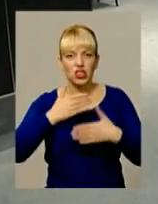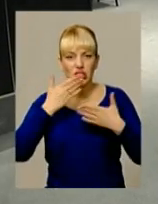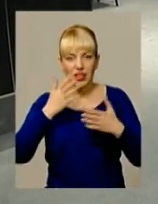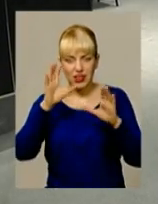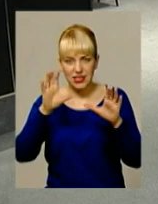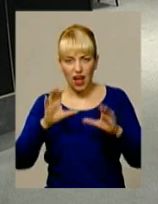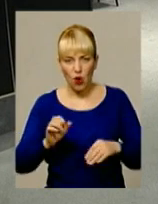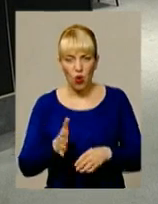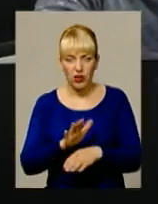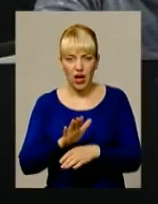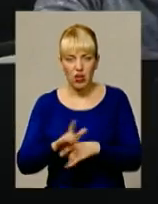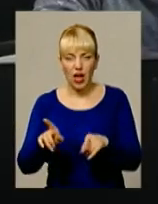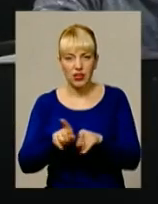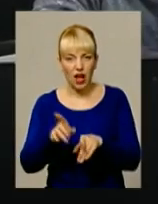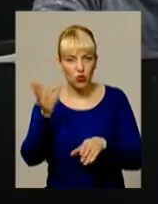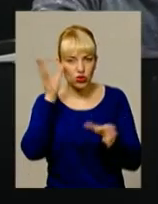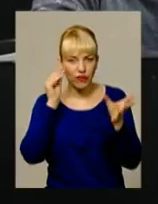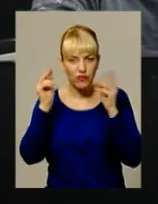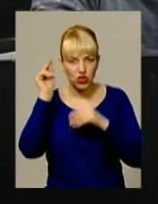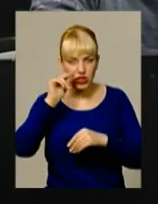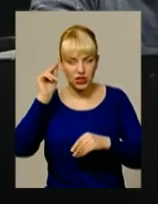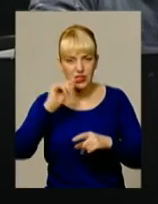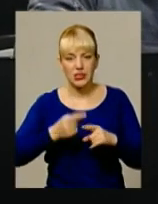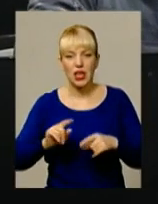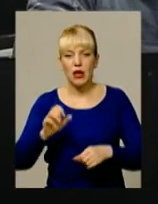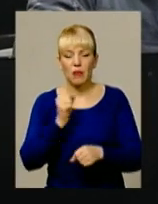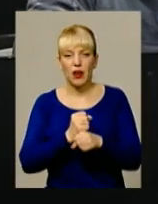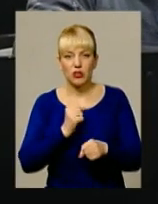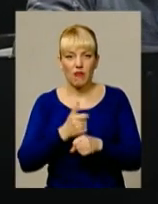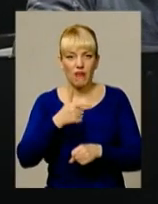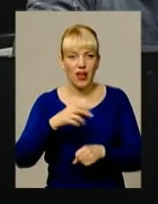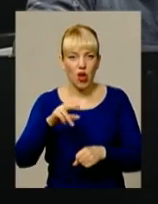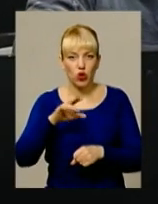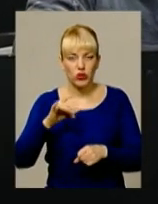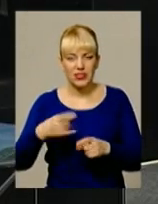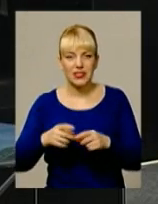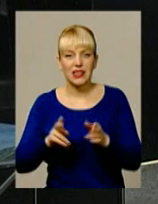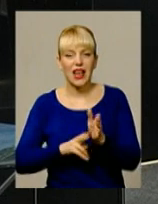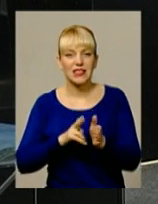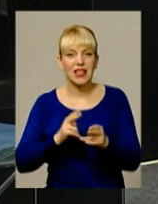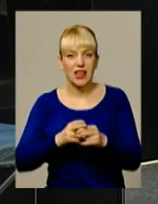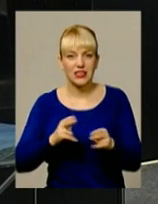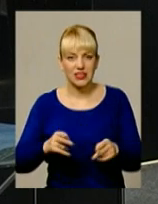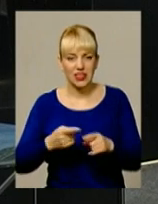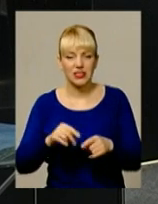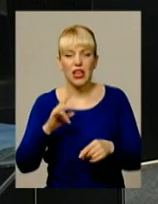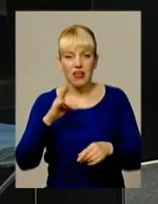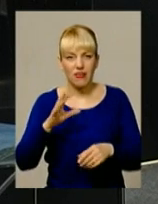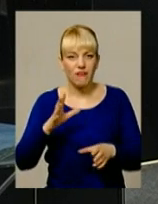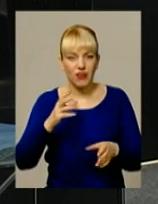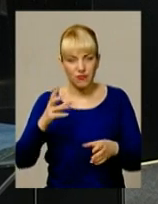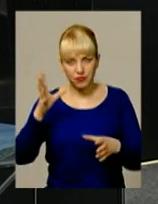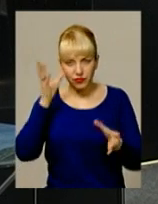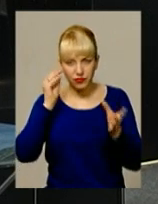накази, а також вчитися. Свого часу працював геодезистом на залізниці, водночас опанував професію землевпорядника.